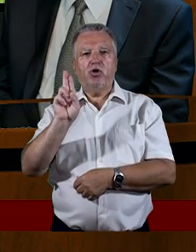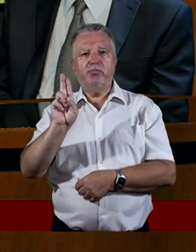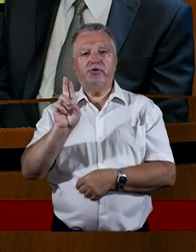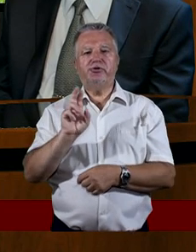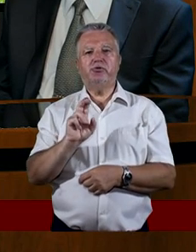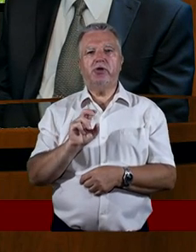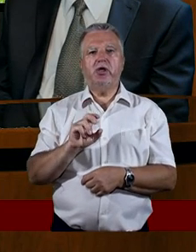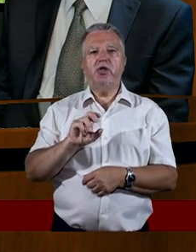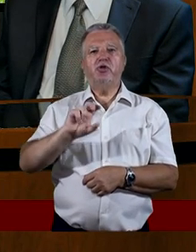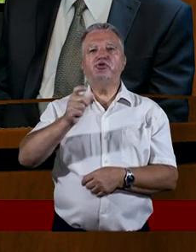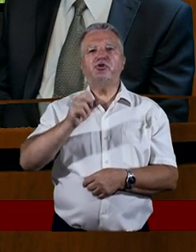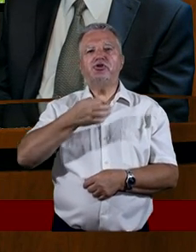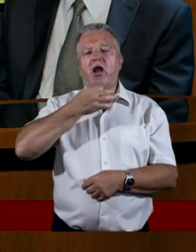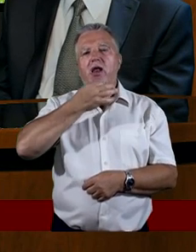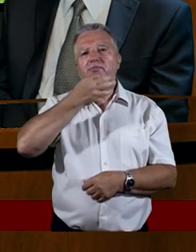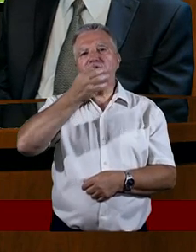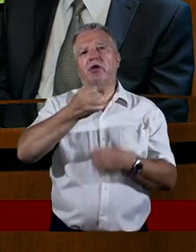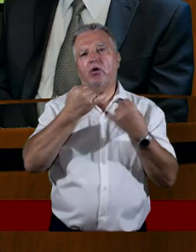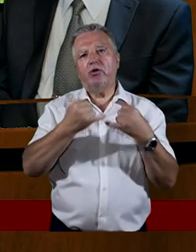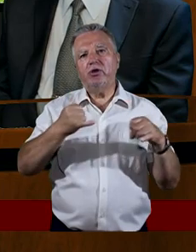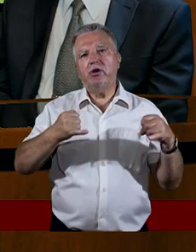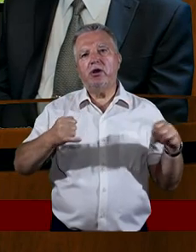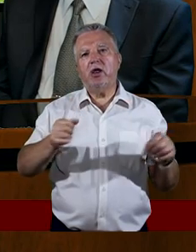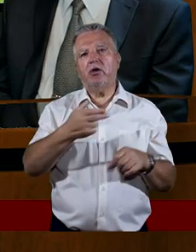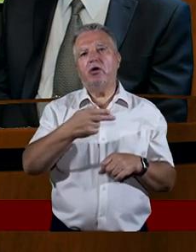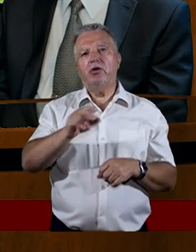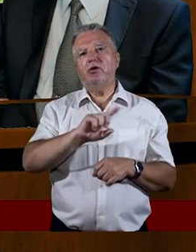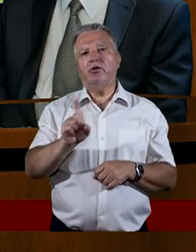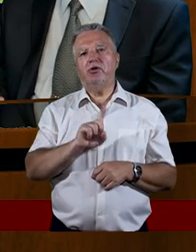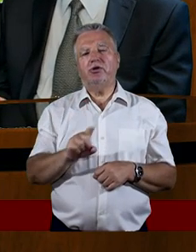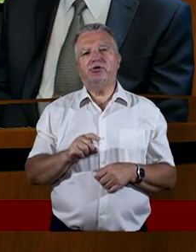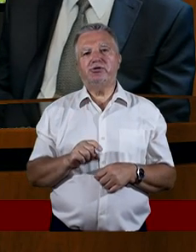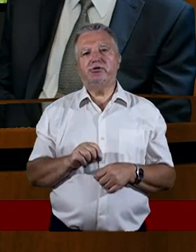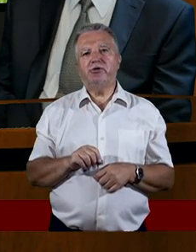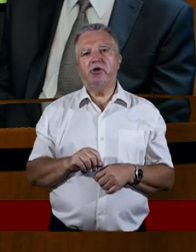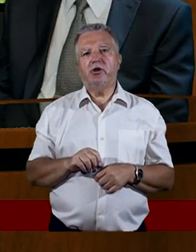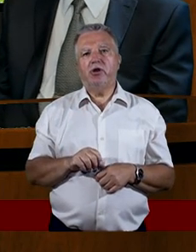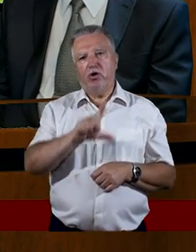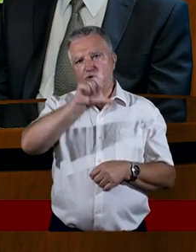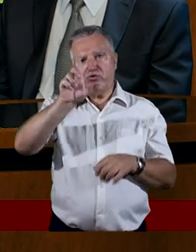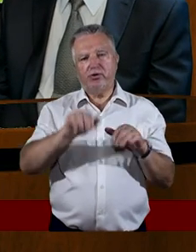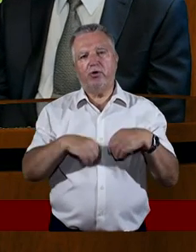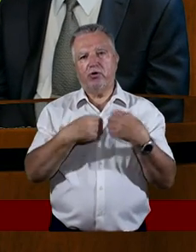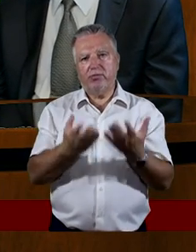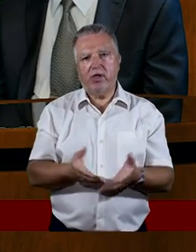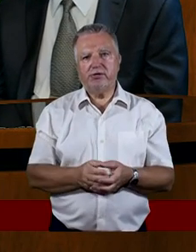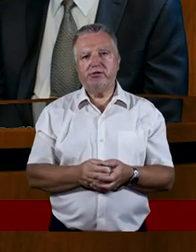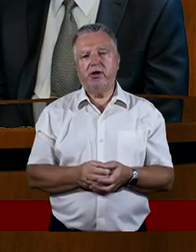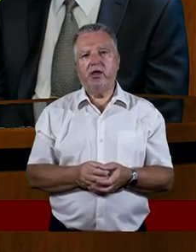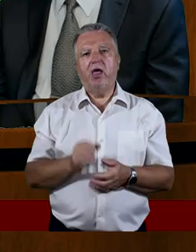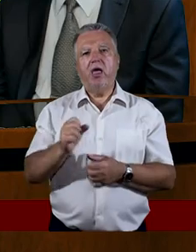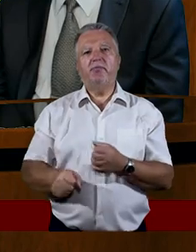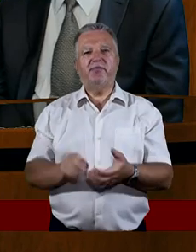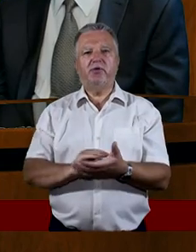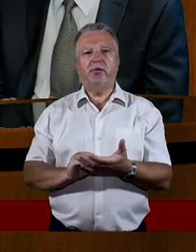wszystkim coś lepszego, coś zupełnie innego niż obiecuje idei świat. Bardzo ciekawy apostoł Paweł w liście do